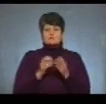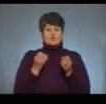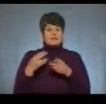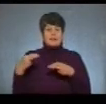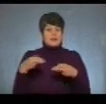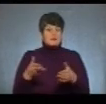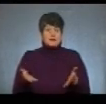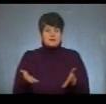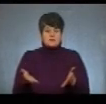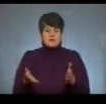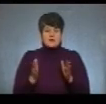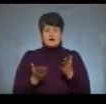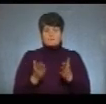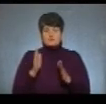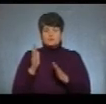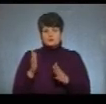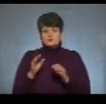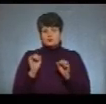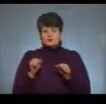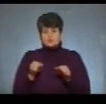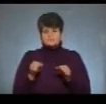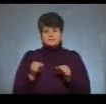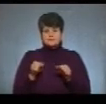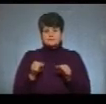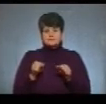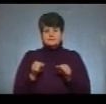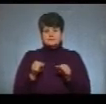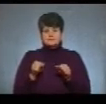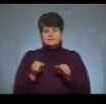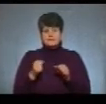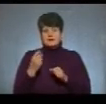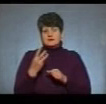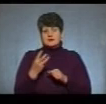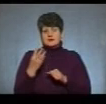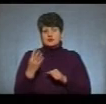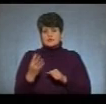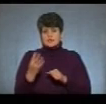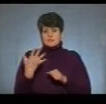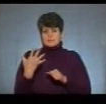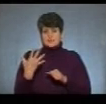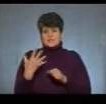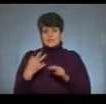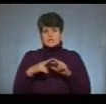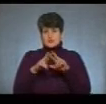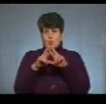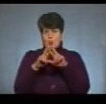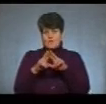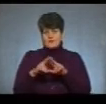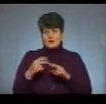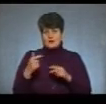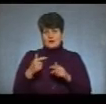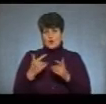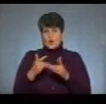або будуть можливі доступні лише 3-4-5-зіркові готелі, а, наприклад,